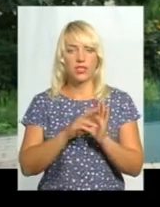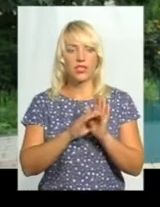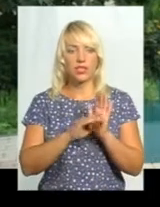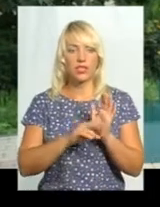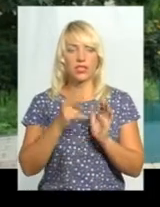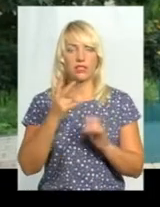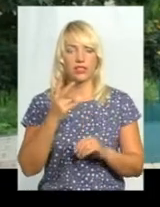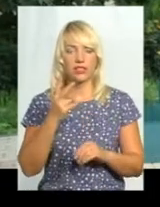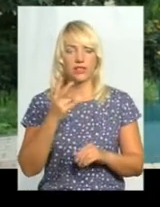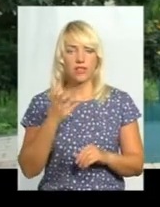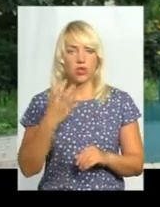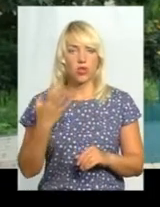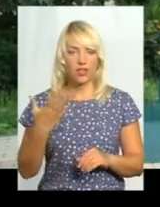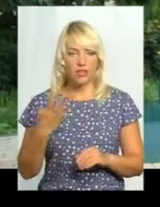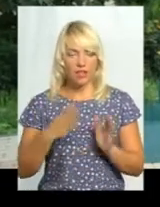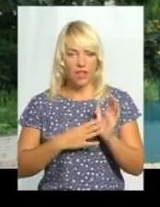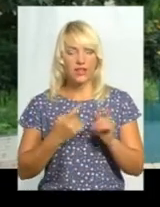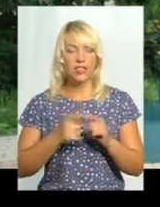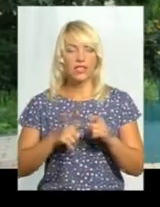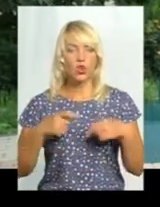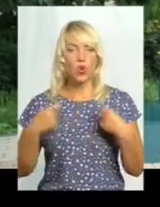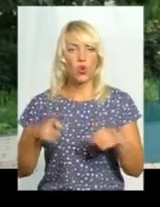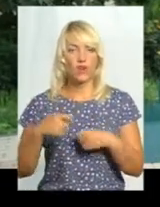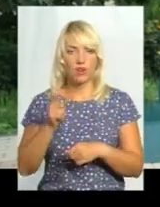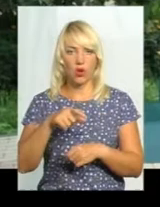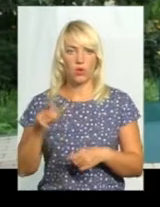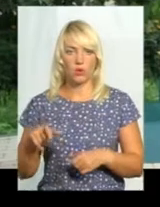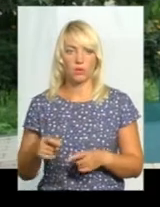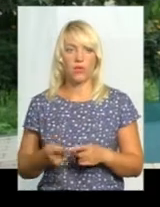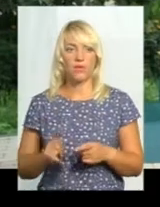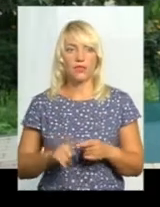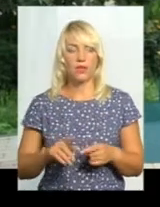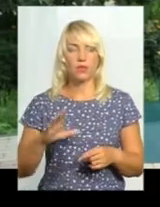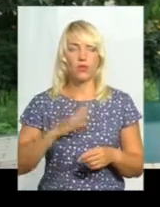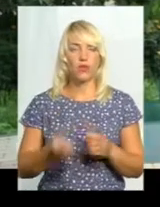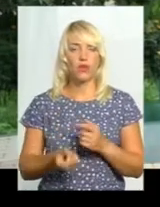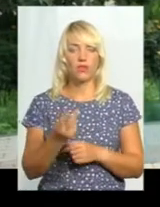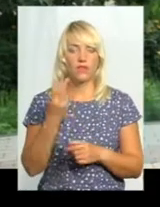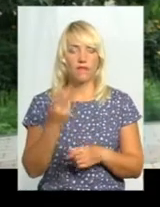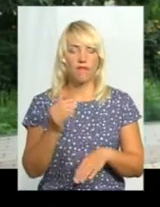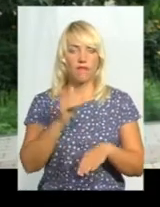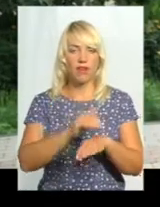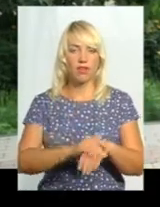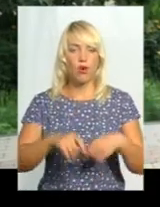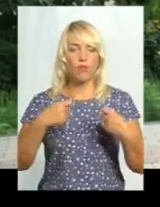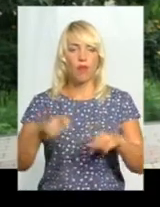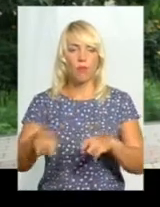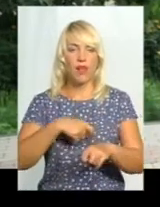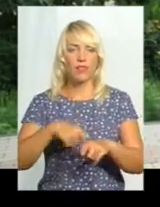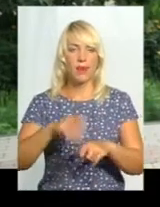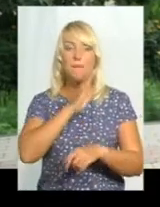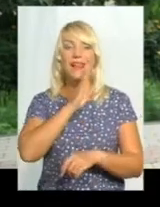тобто торгівлю любви або інша незаконна угода щодо людини. Це безпосередньо було виявлено два факти продажі матерями своїх